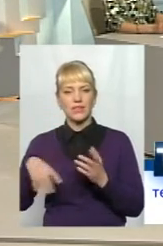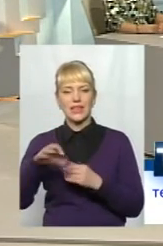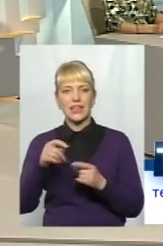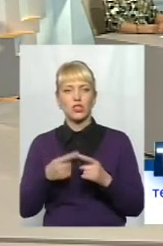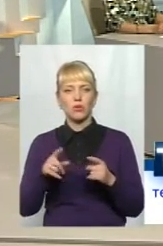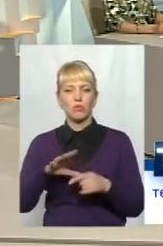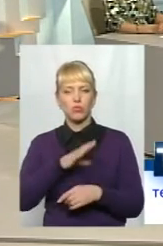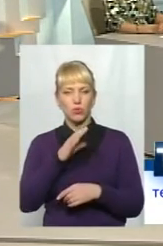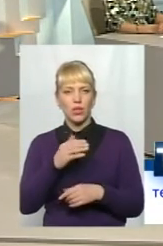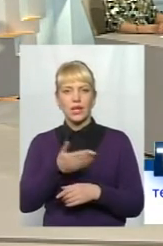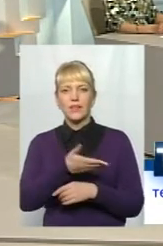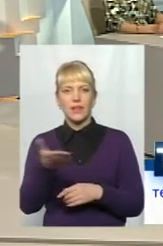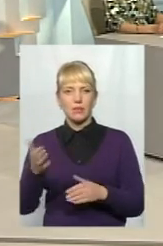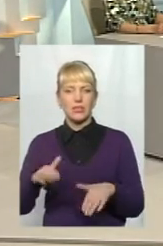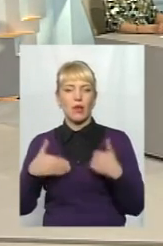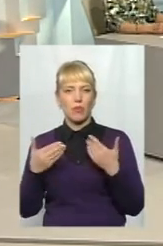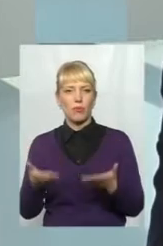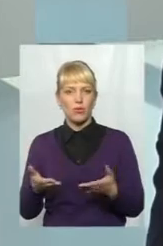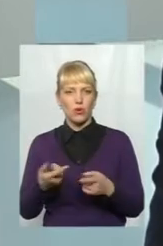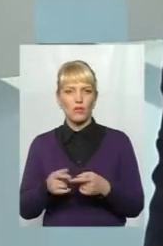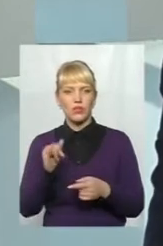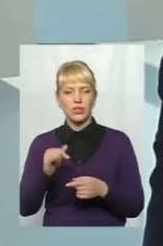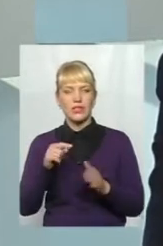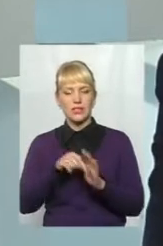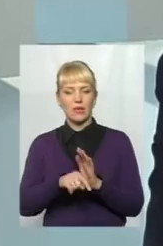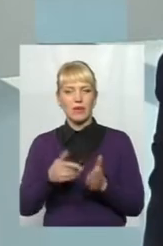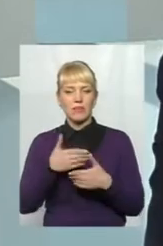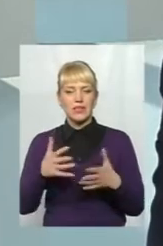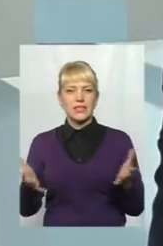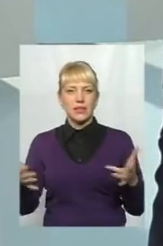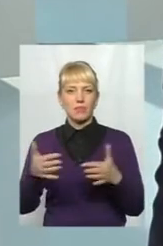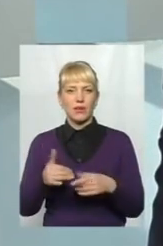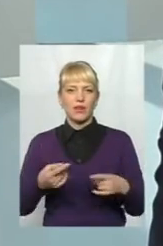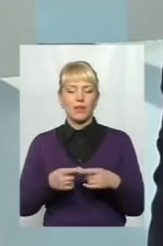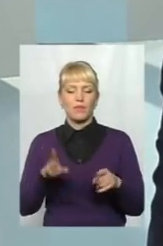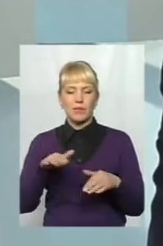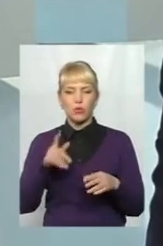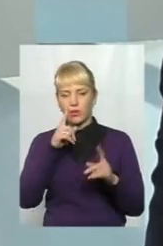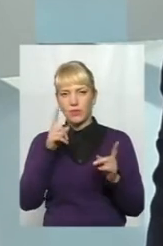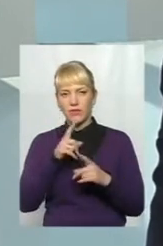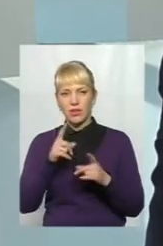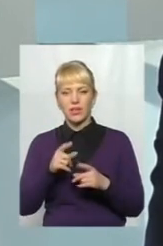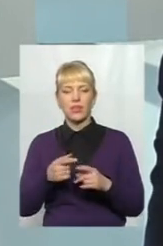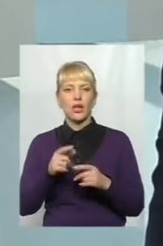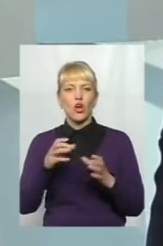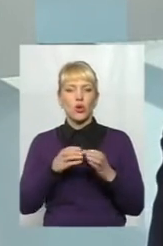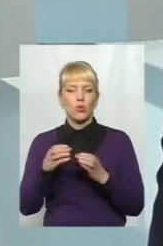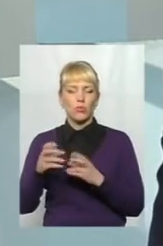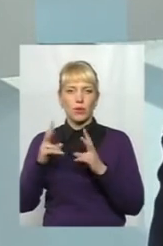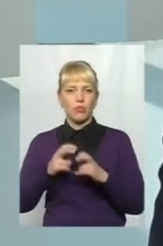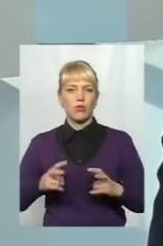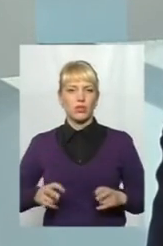було ними запропоновано, це ми зібрали, потім в таких невеликих мікрогрупах проаналізували,